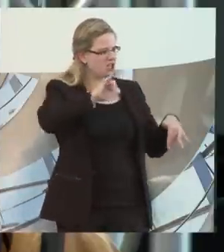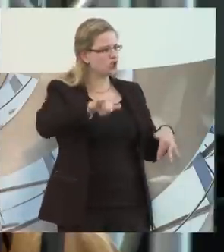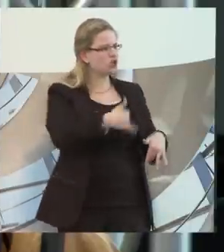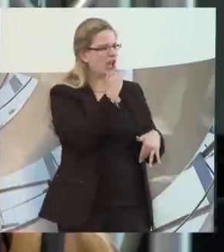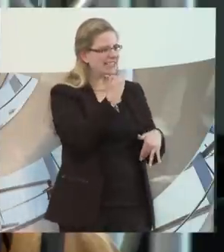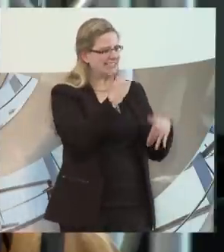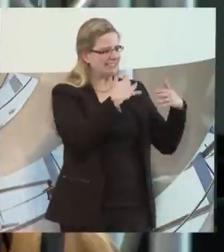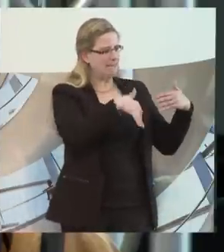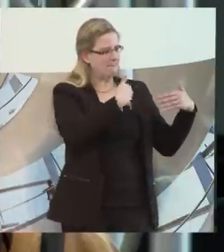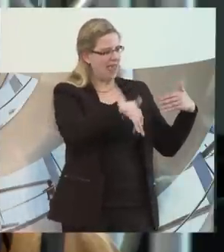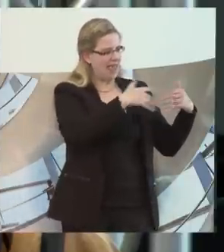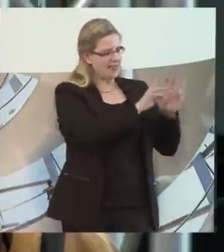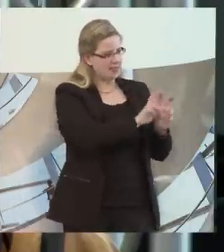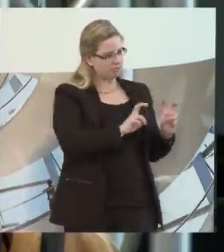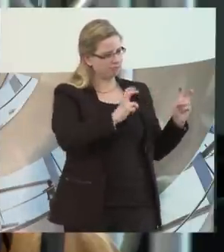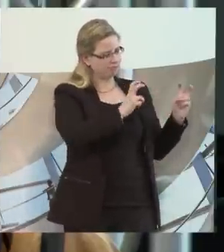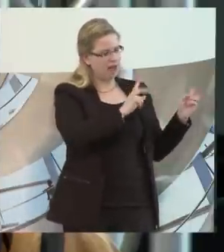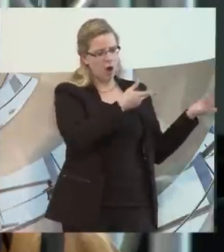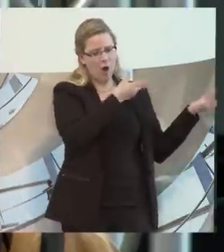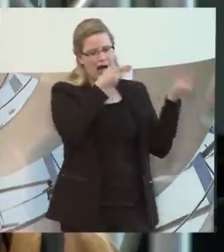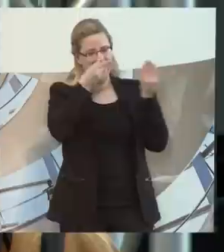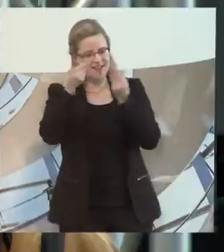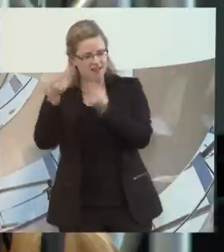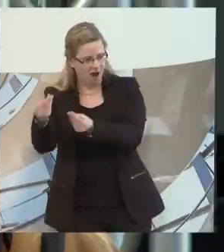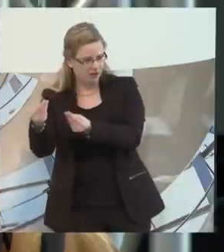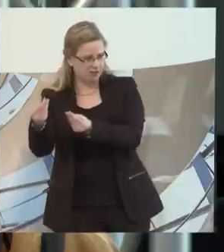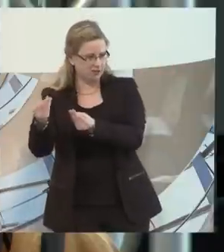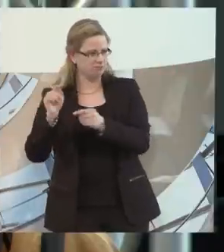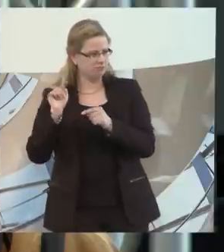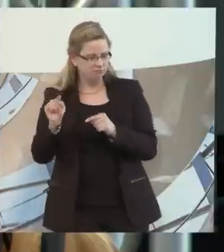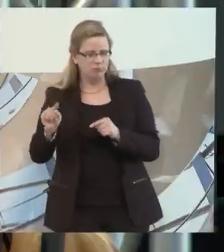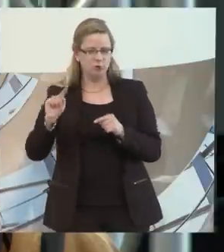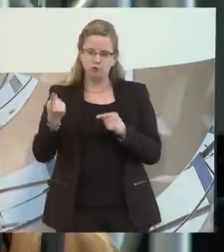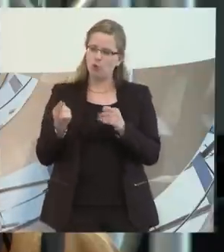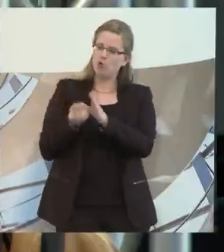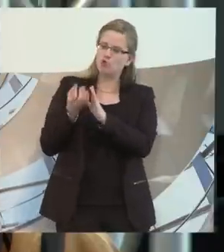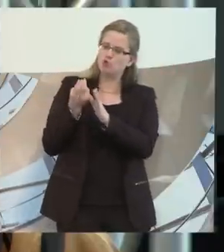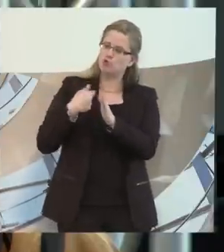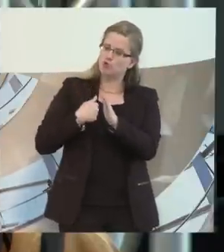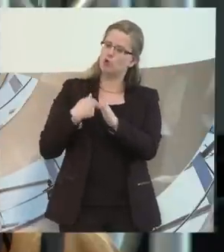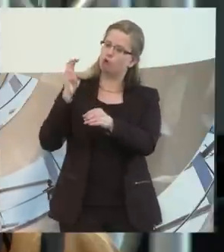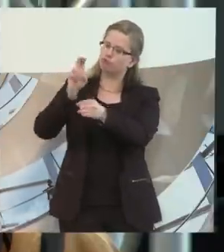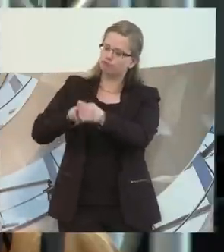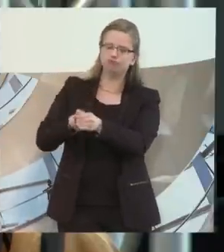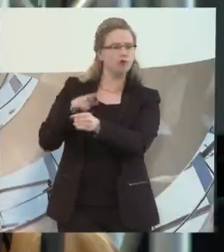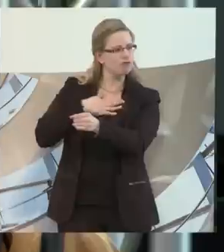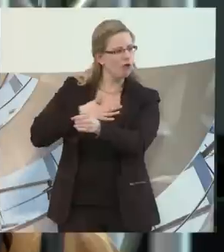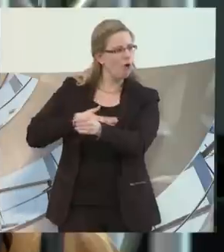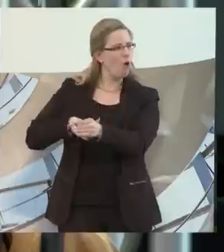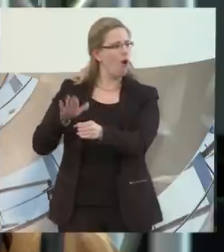Tja, das war so mein Beweggrund, in die Kulturszene einzusteigen. Und irgendwann habe ich aber gemerkt, vom Moment,